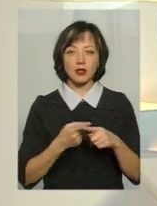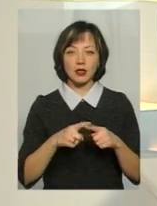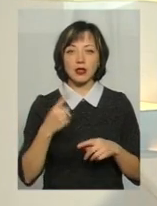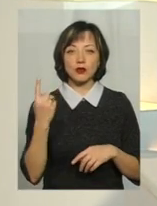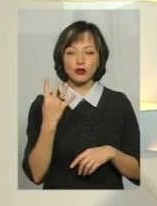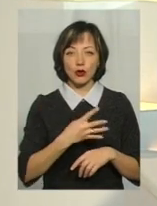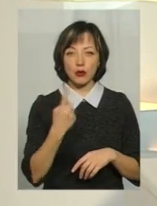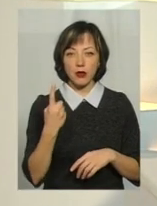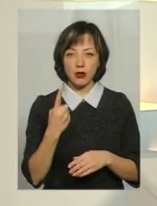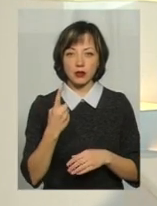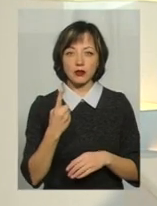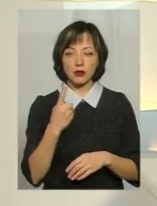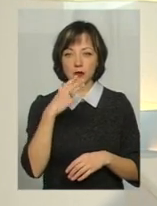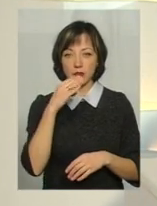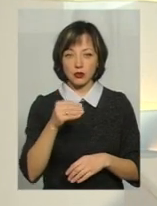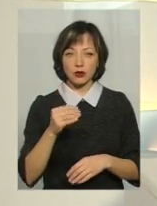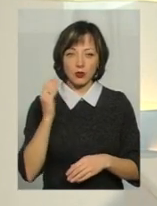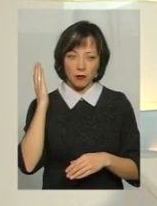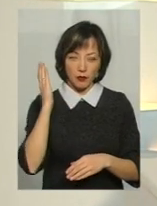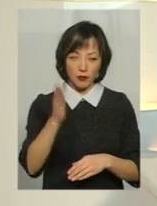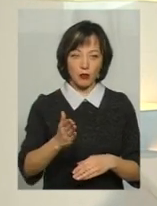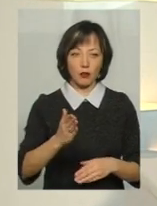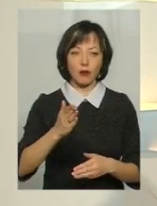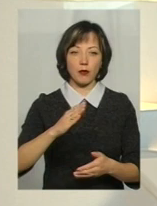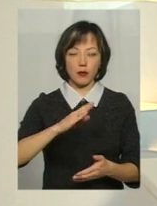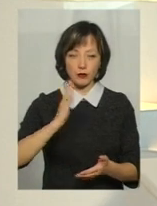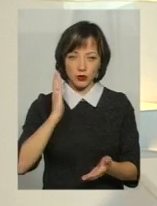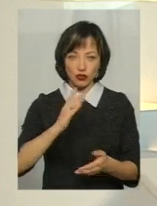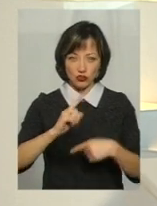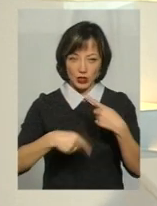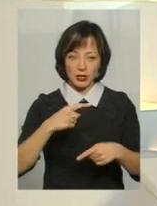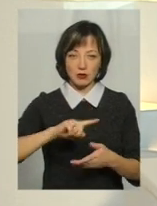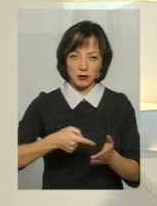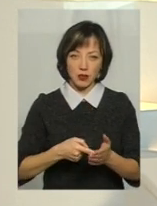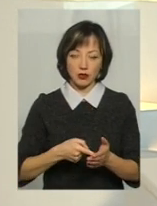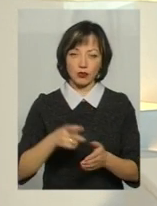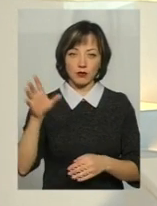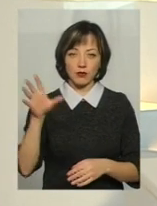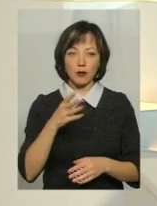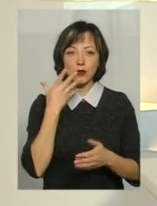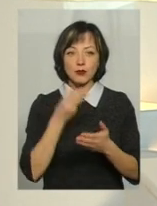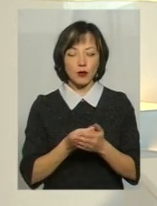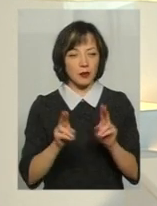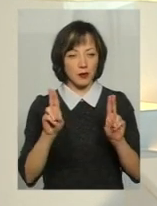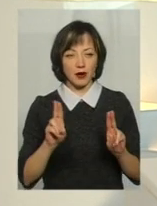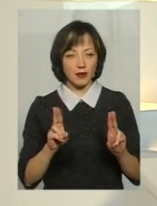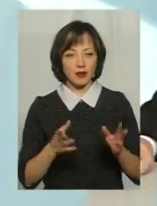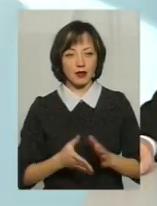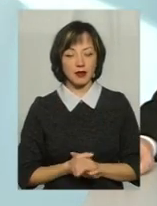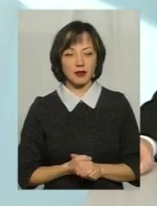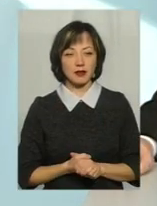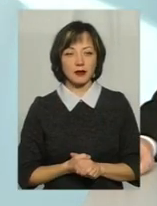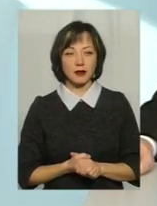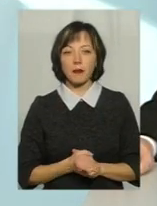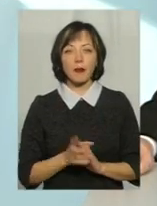маршрут їде по всьому місту і, так би мовити, він їде по своїх правилах. Не